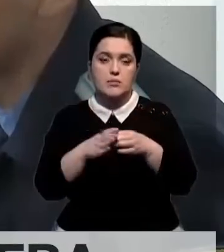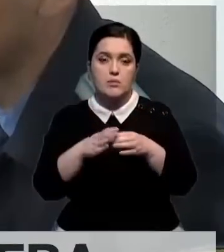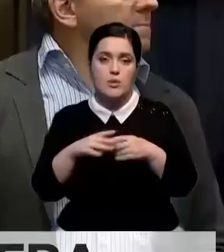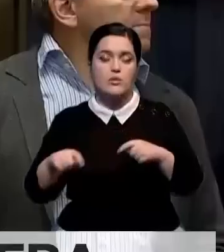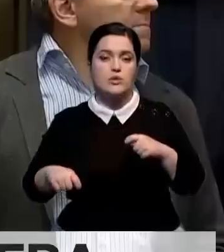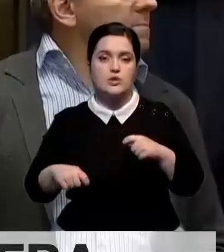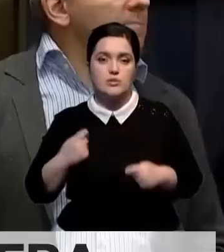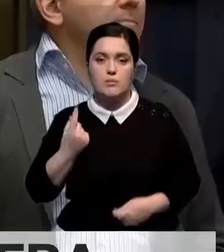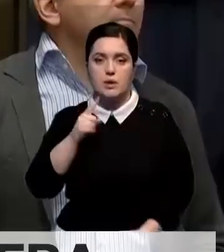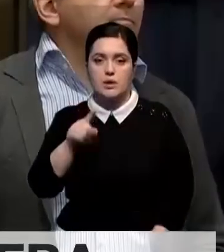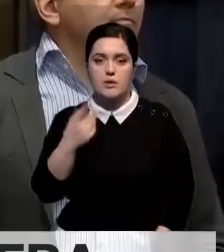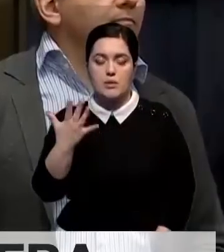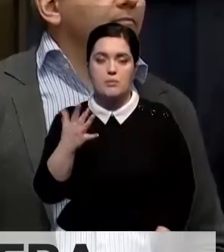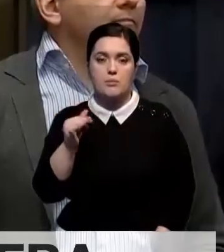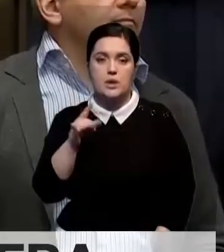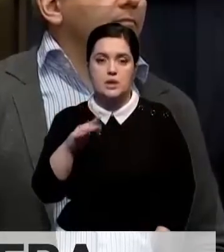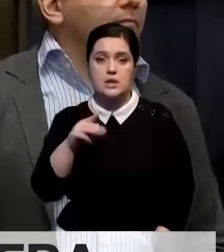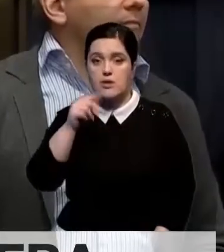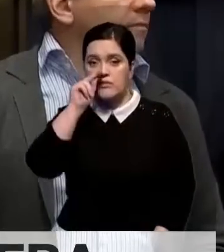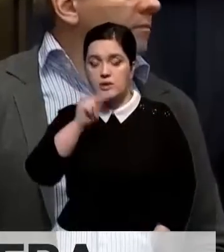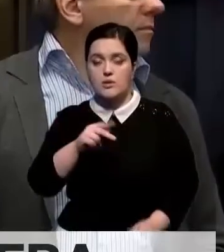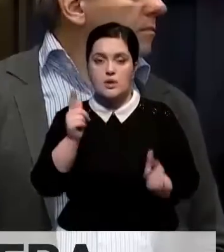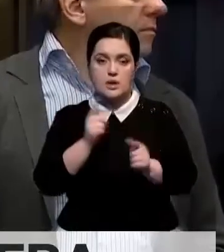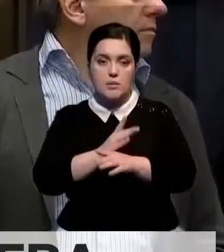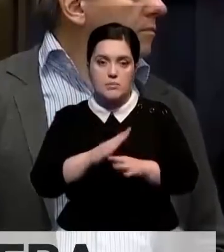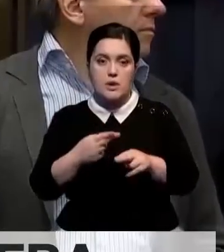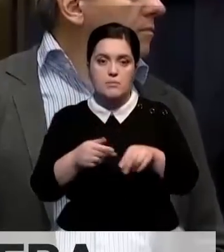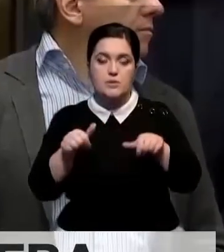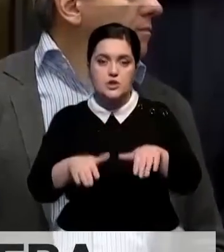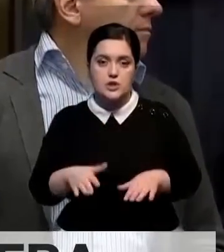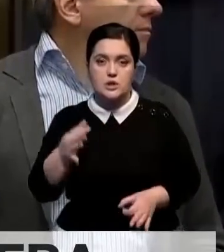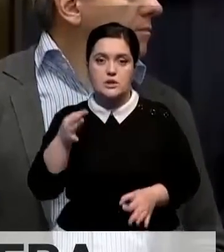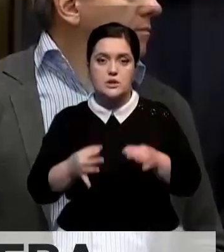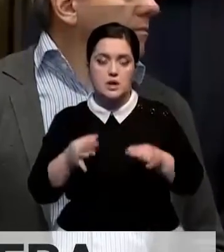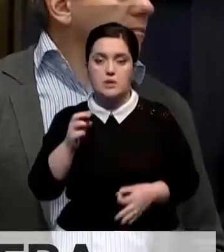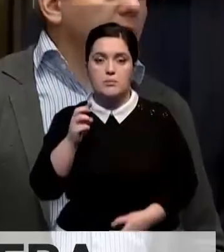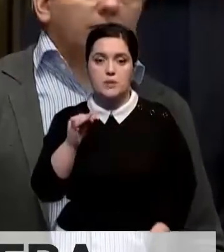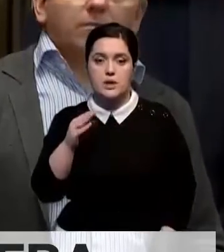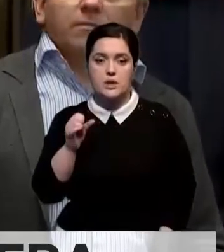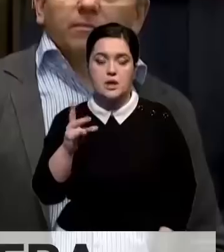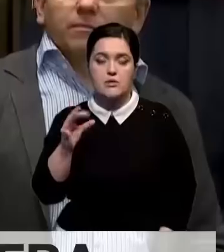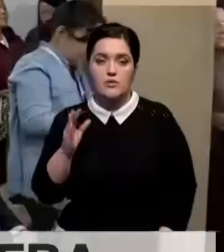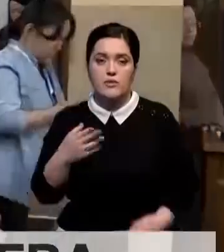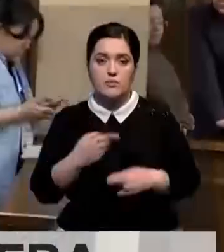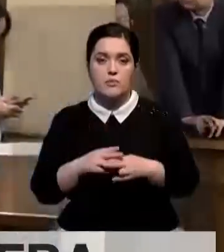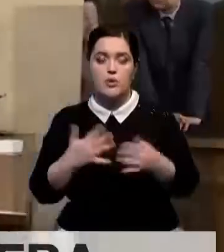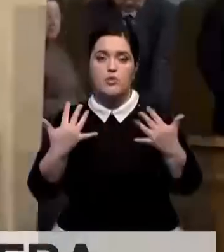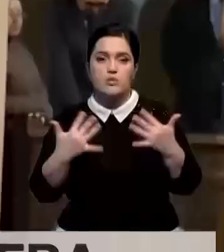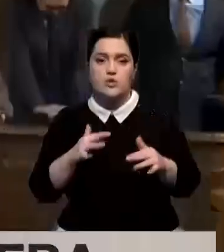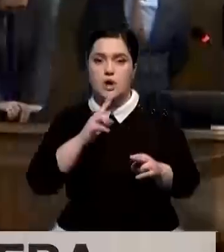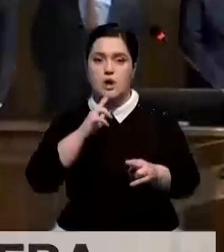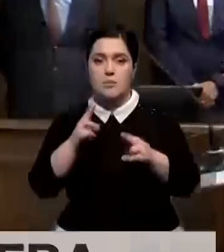оценили в 1,5 миллиарда тенге. Вину они не признали. А решение суда первой инстанции Ельжан Бертанов и Олжас Абишев уже обжаловали.